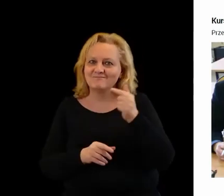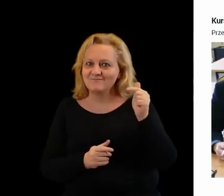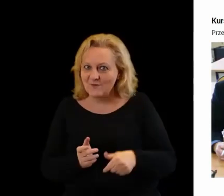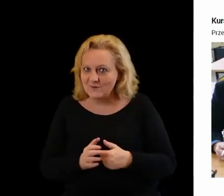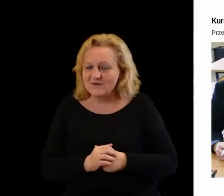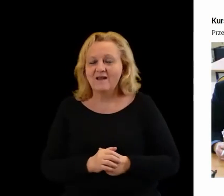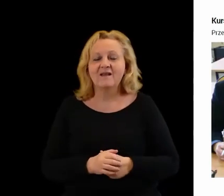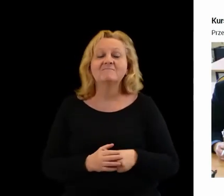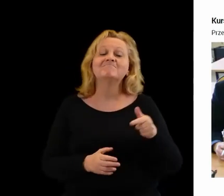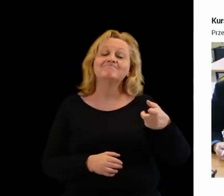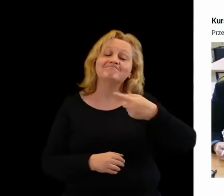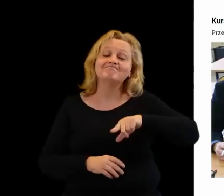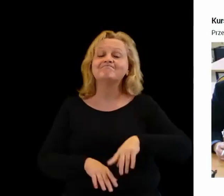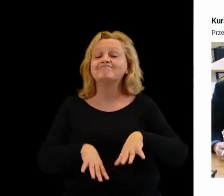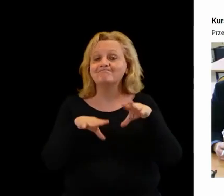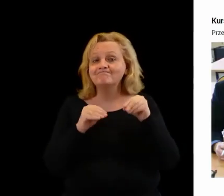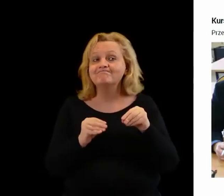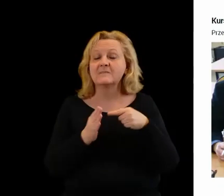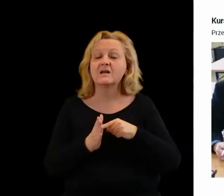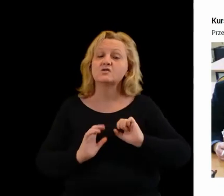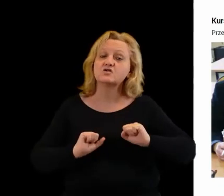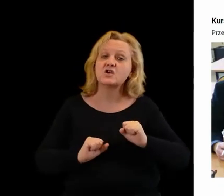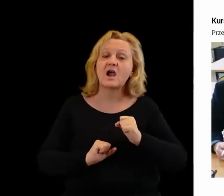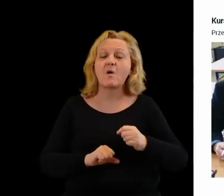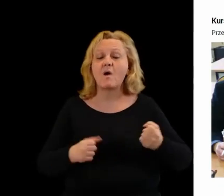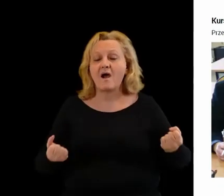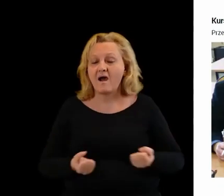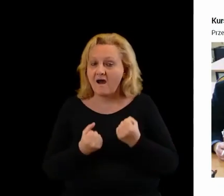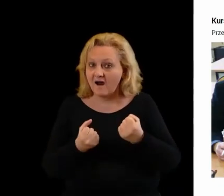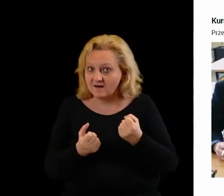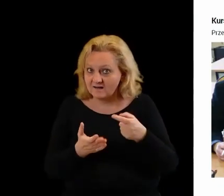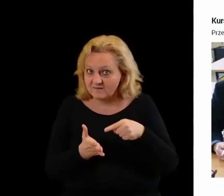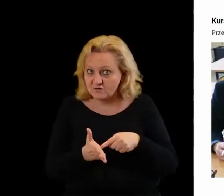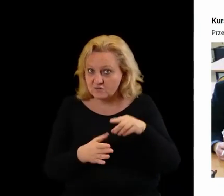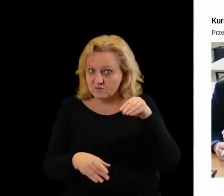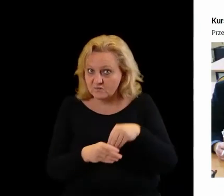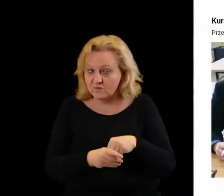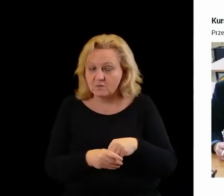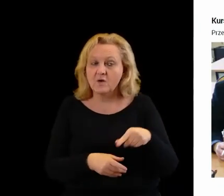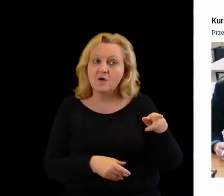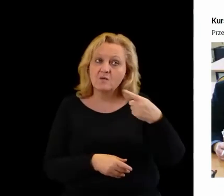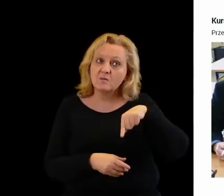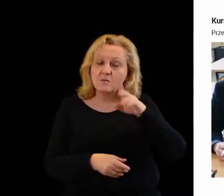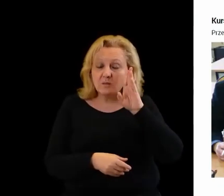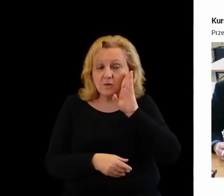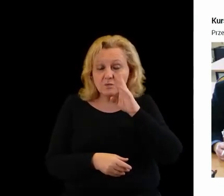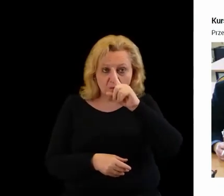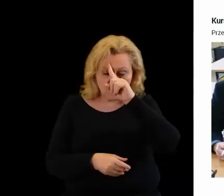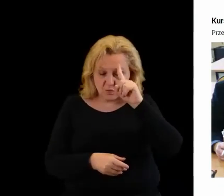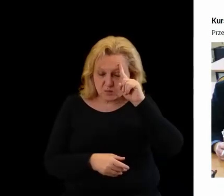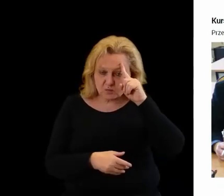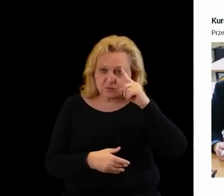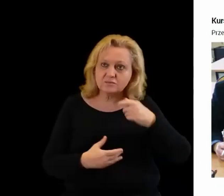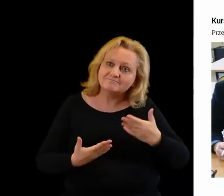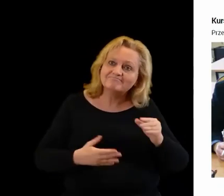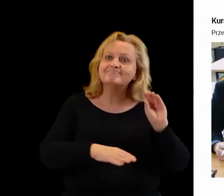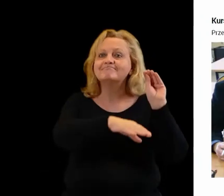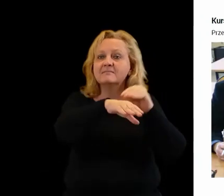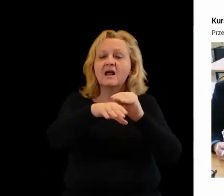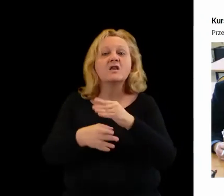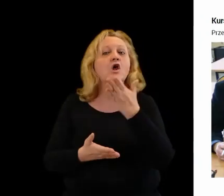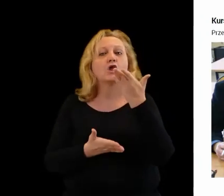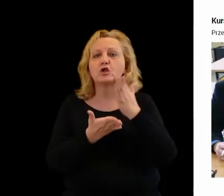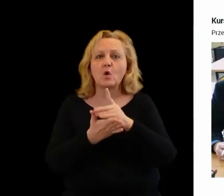wtedy już też takie działania aktywizujące wychodząc do ludzi. Więc nie tylko, żeby ktoś